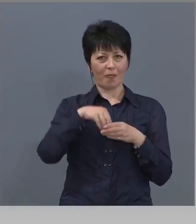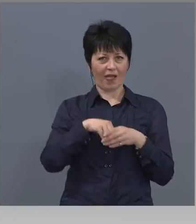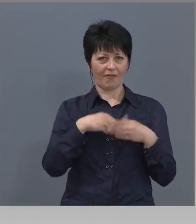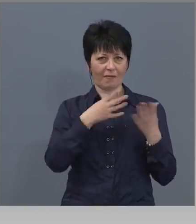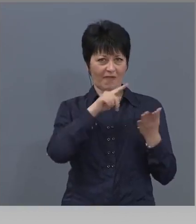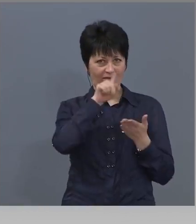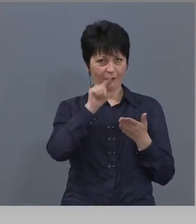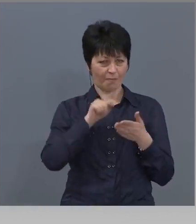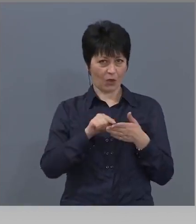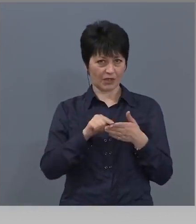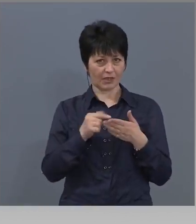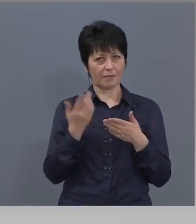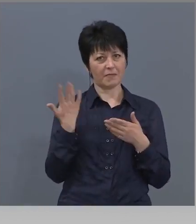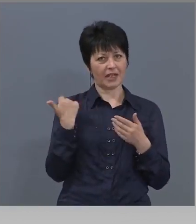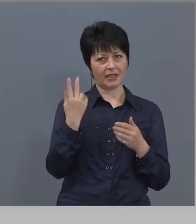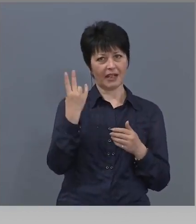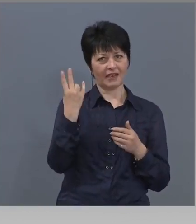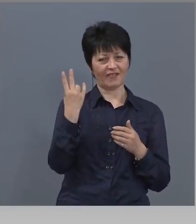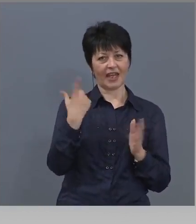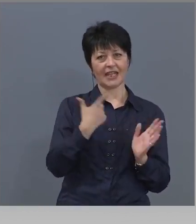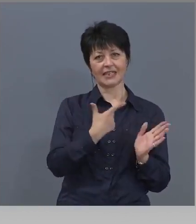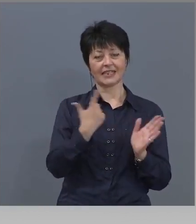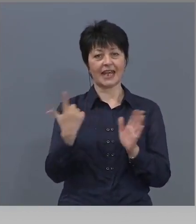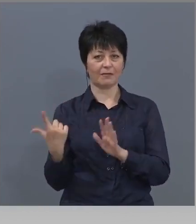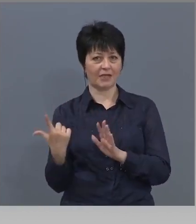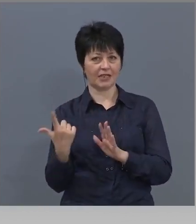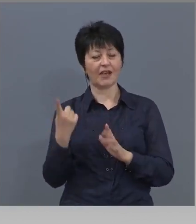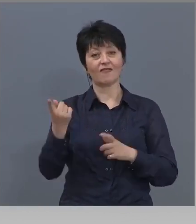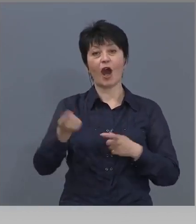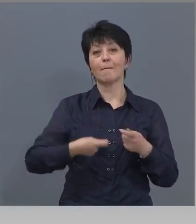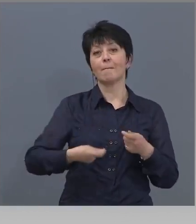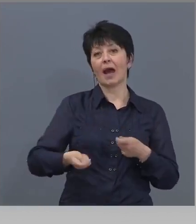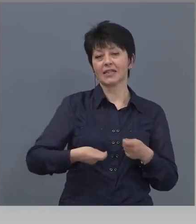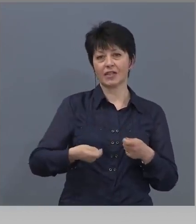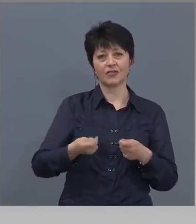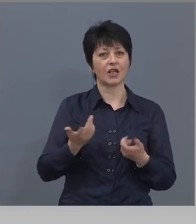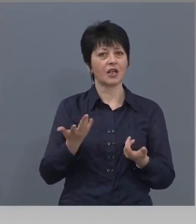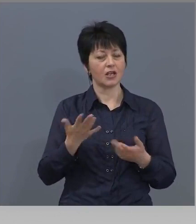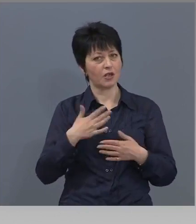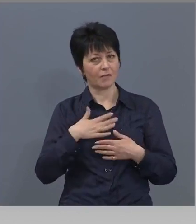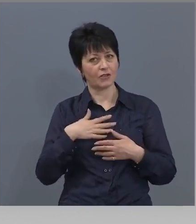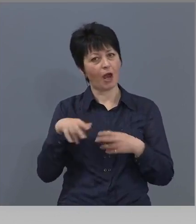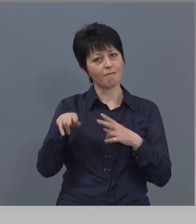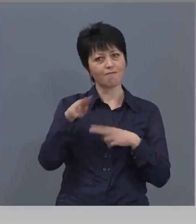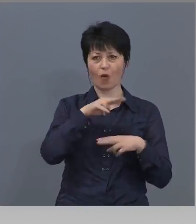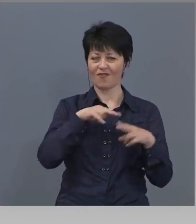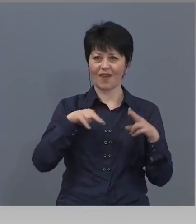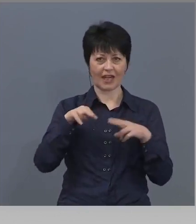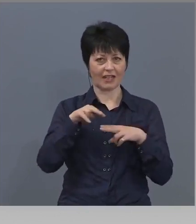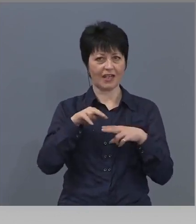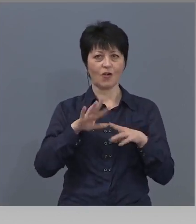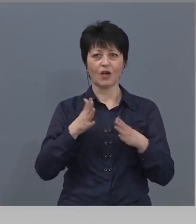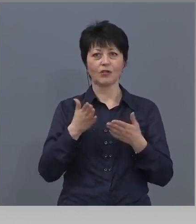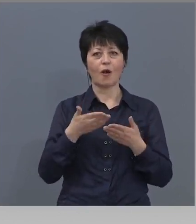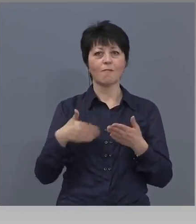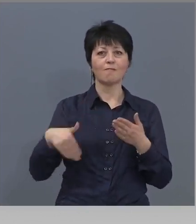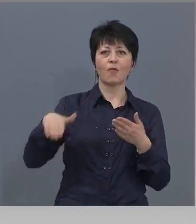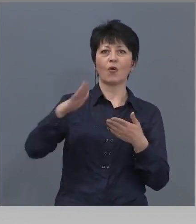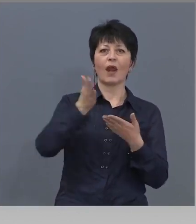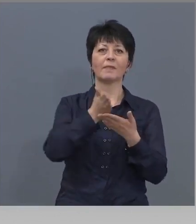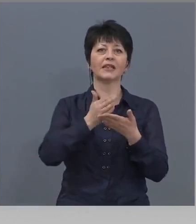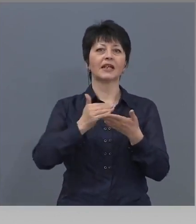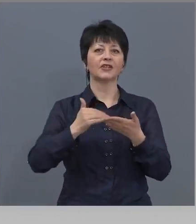две седмици. В Пазарджик имаше преди това проверки дни преди това, но откакто по-големия част от